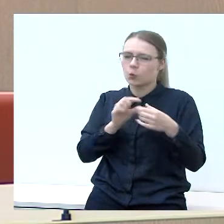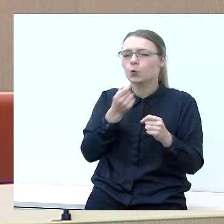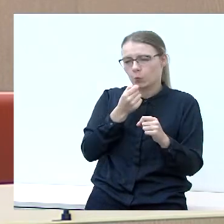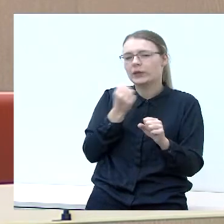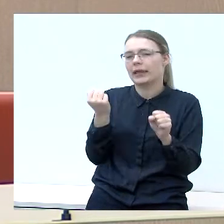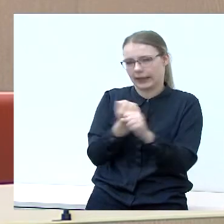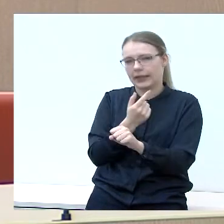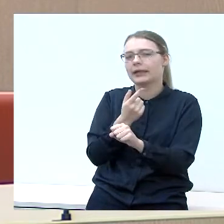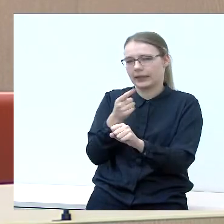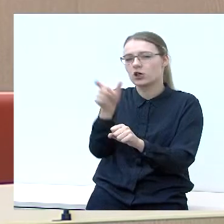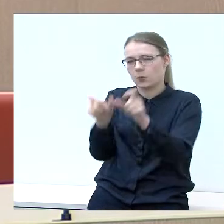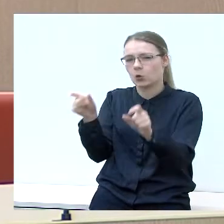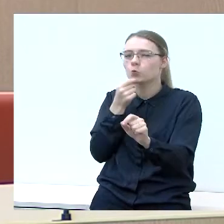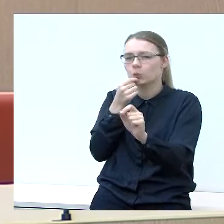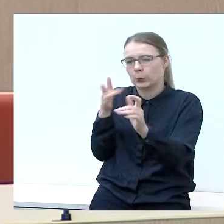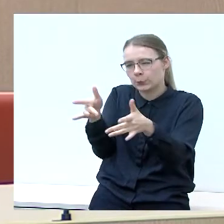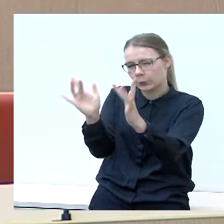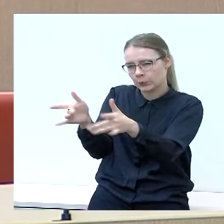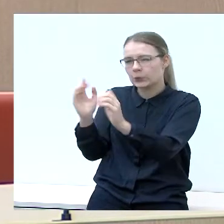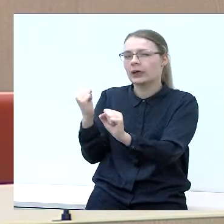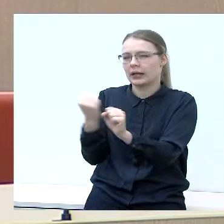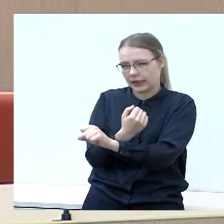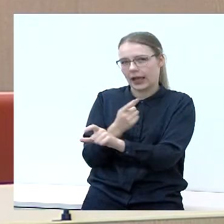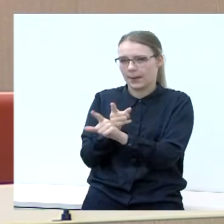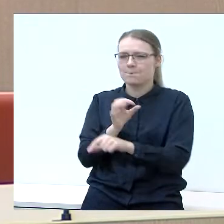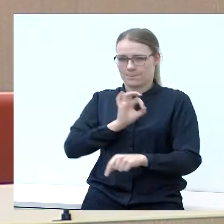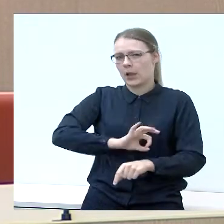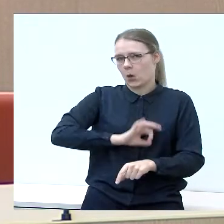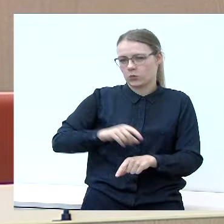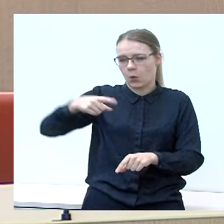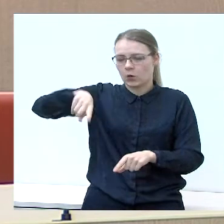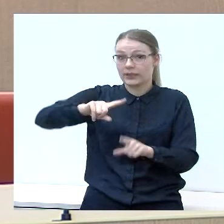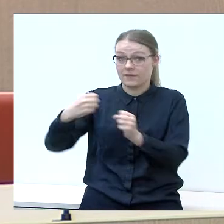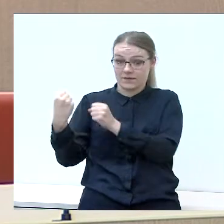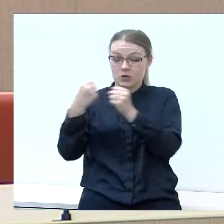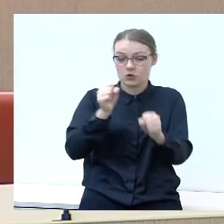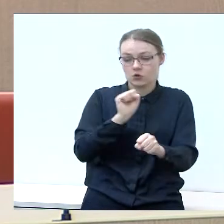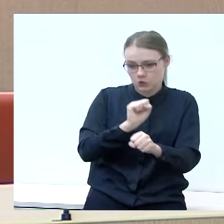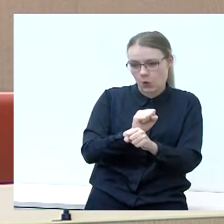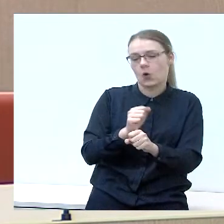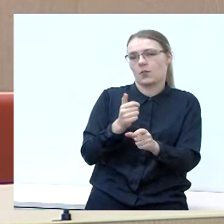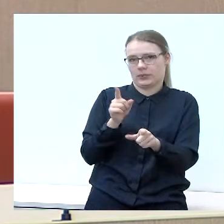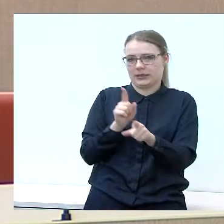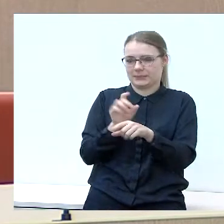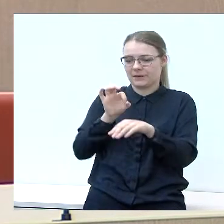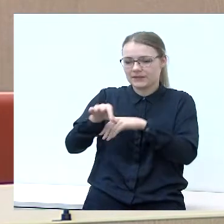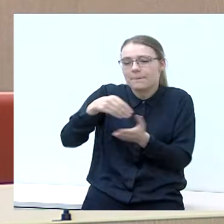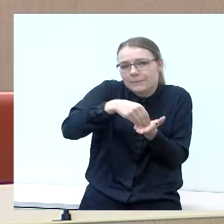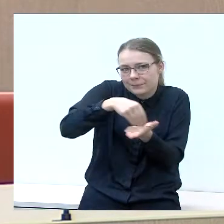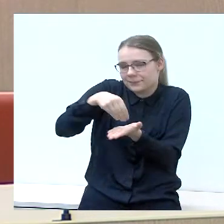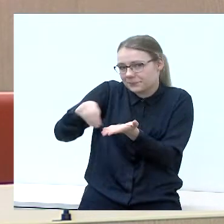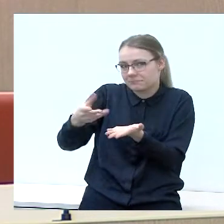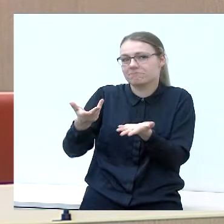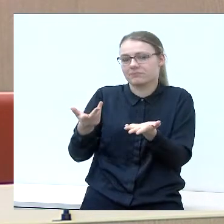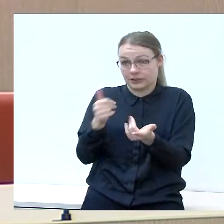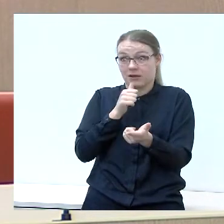aš sakyčiau, nes šiek tiek, o daug apipliešti reikia. Nes pasinaudotų visais pravažiuojančiais. Aš, kaip tik dabar, tai